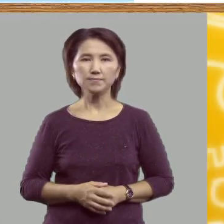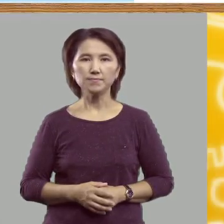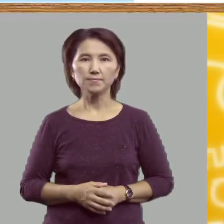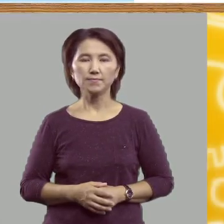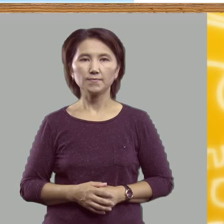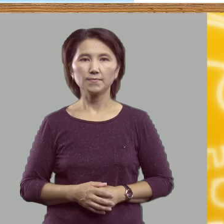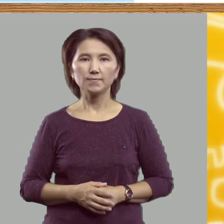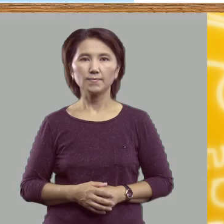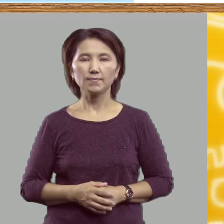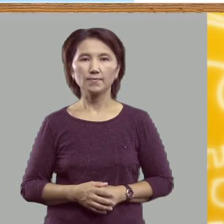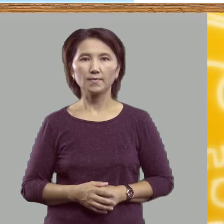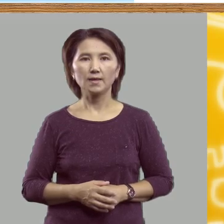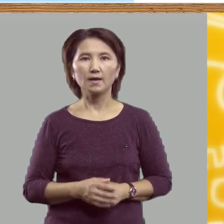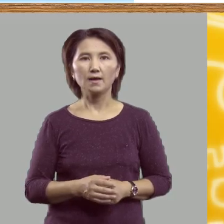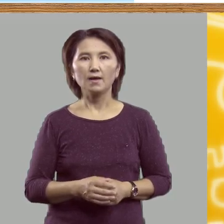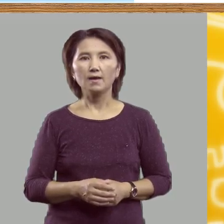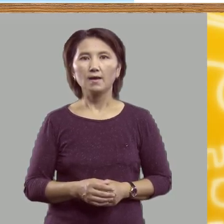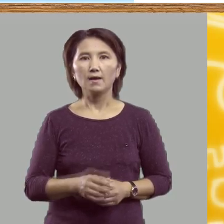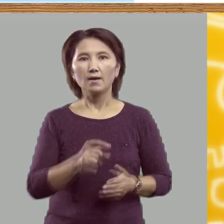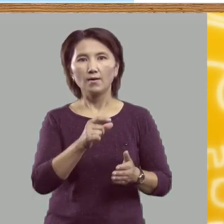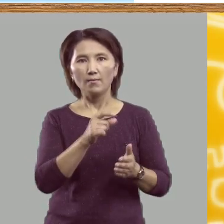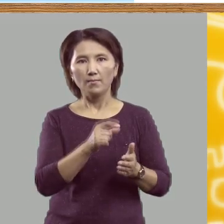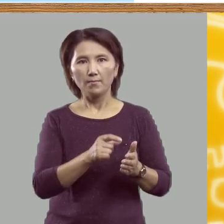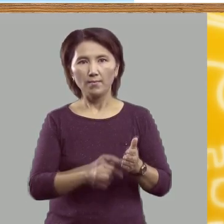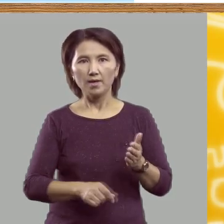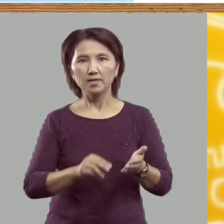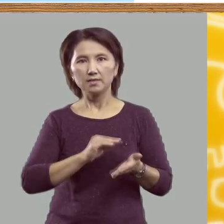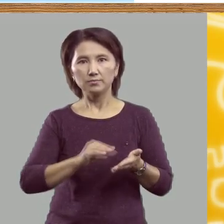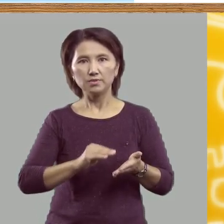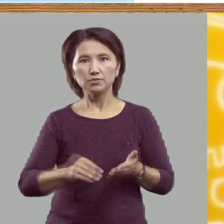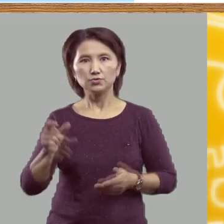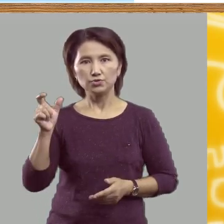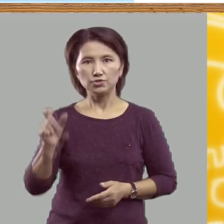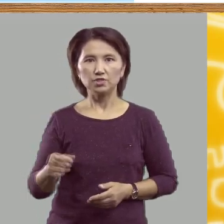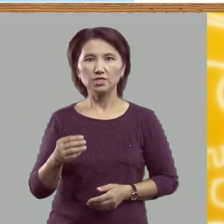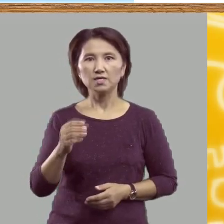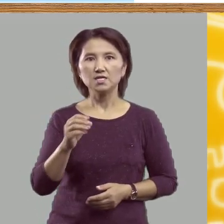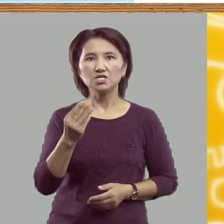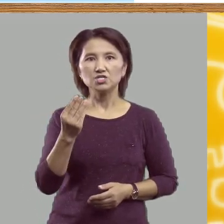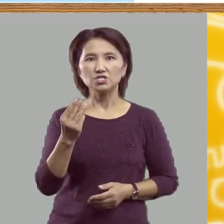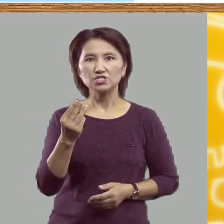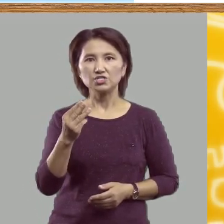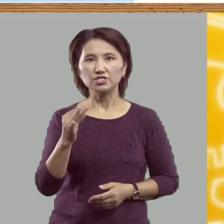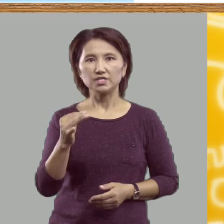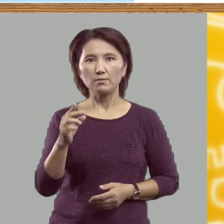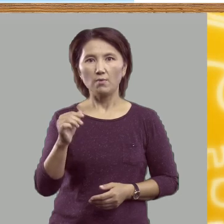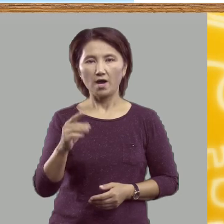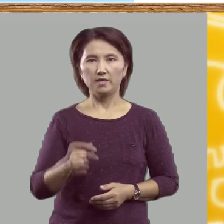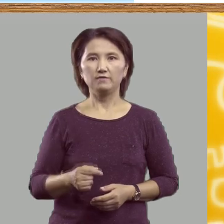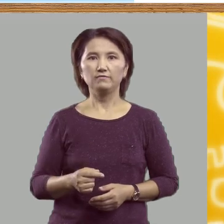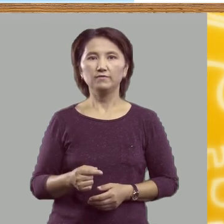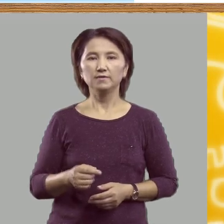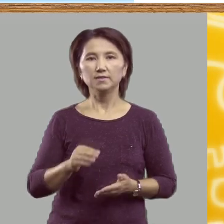Поэт Александр Шибаев про это написал вот так.